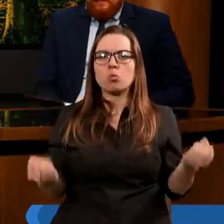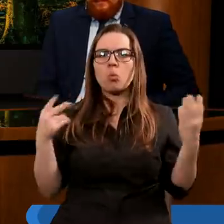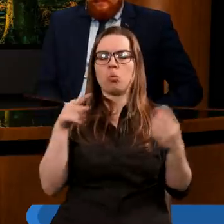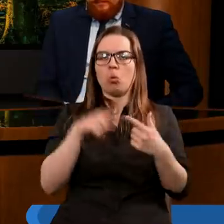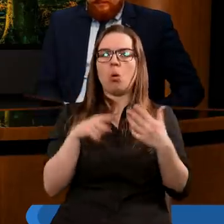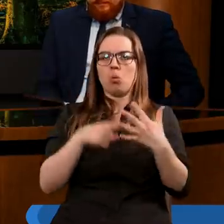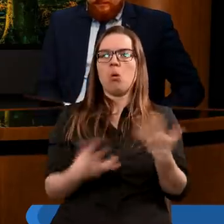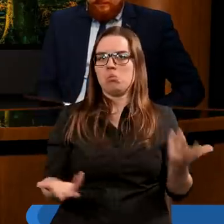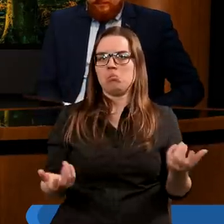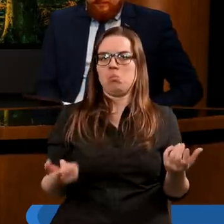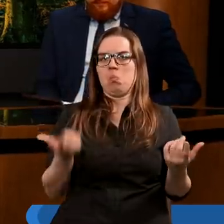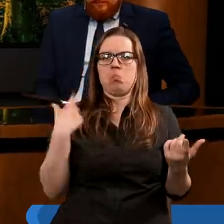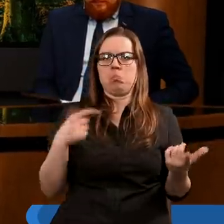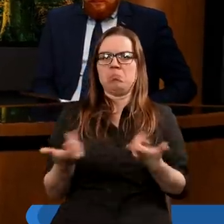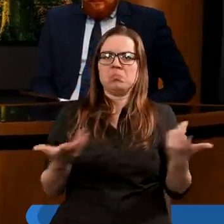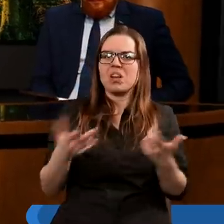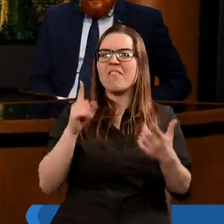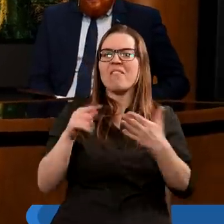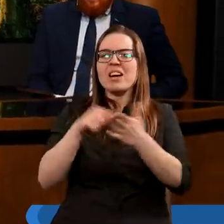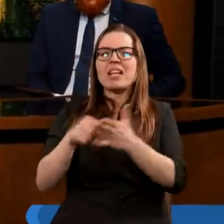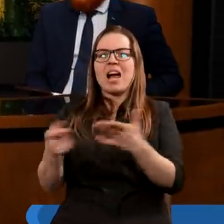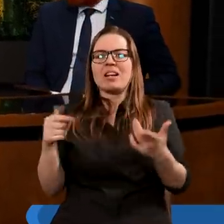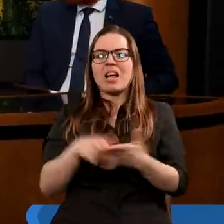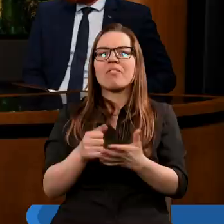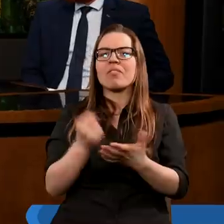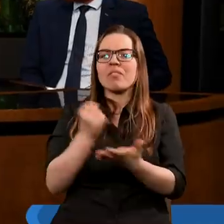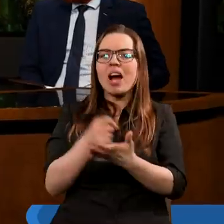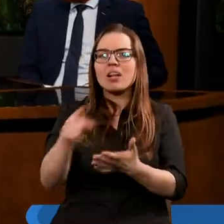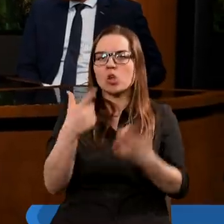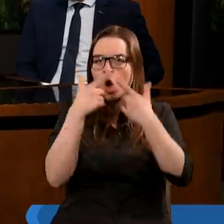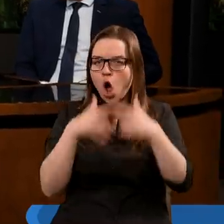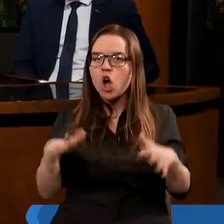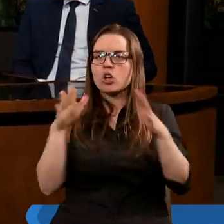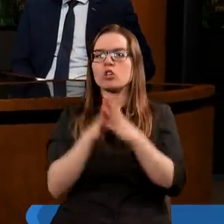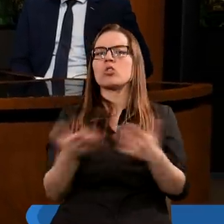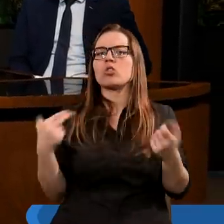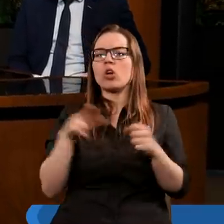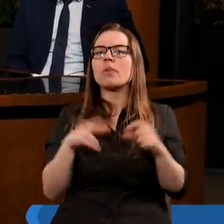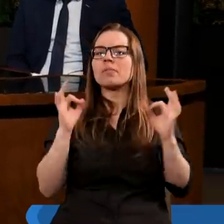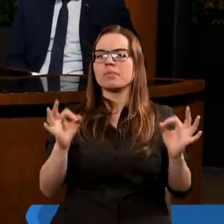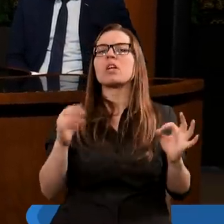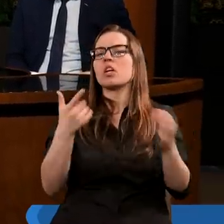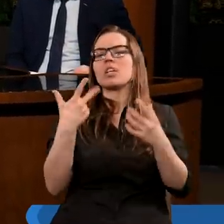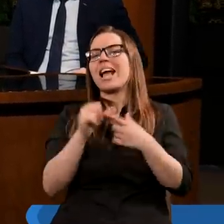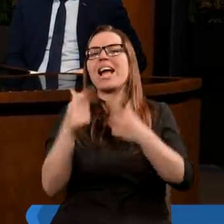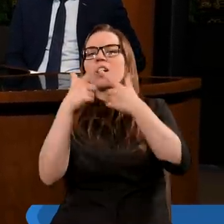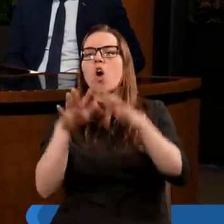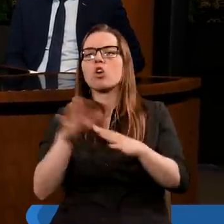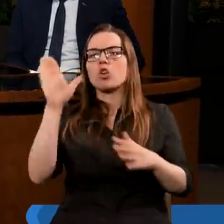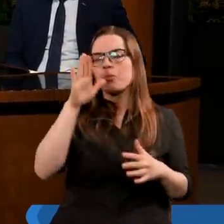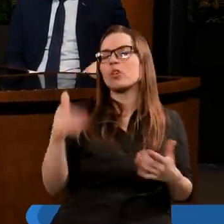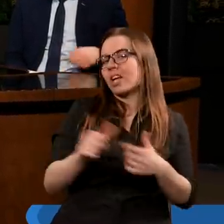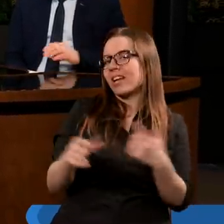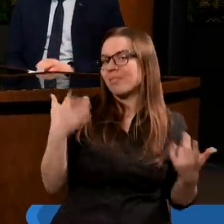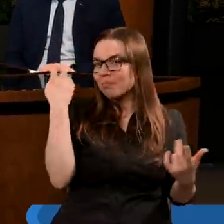są takim wyznacznikiem tego Kościoła, który nie jest Kościołem Bożym. To jest bardzo